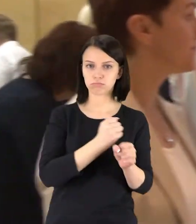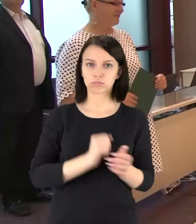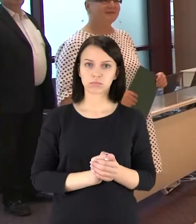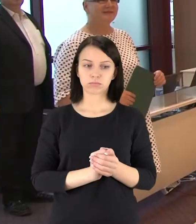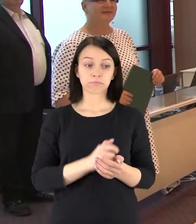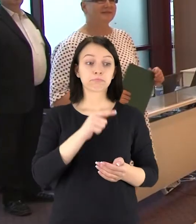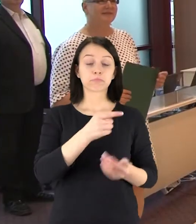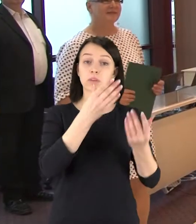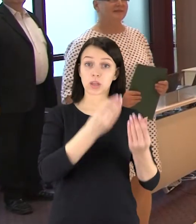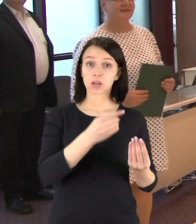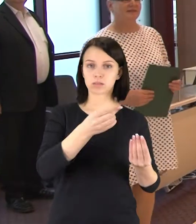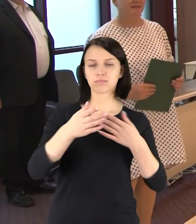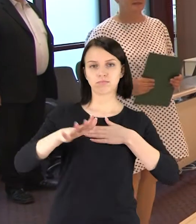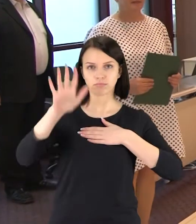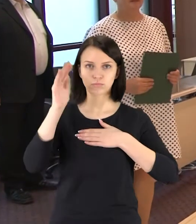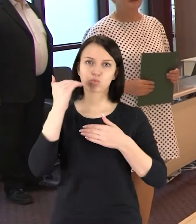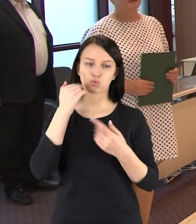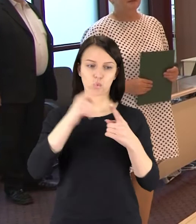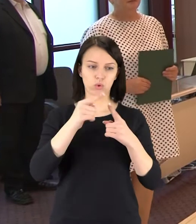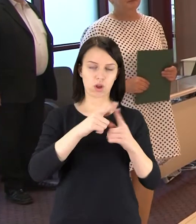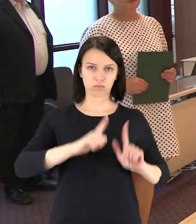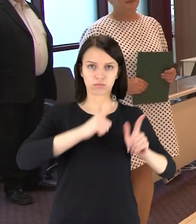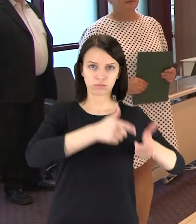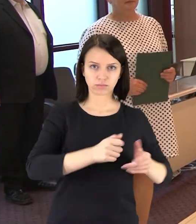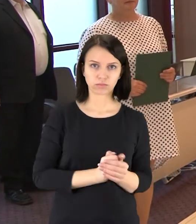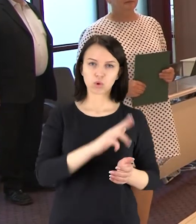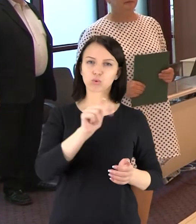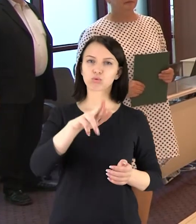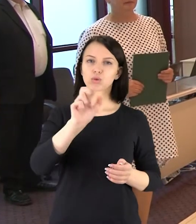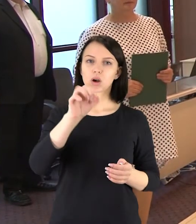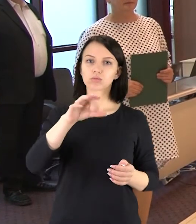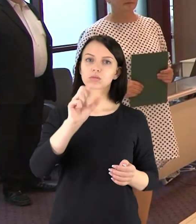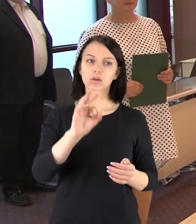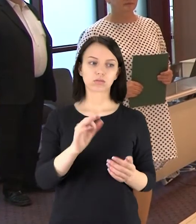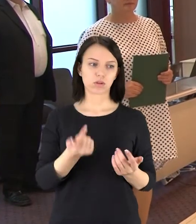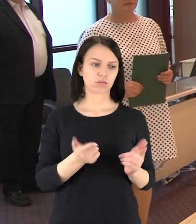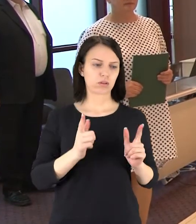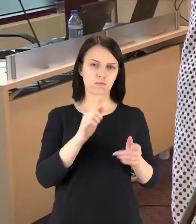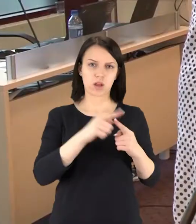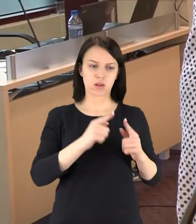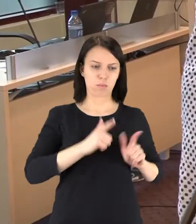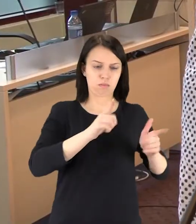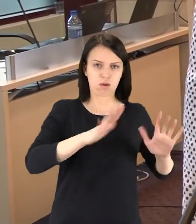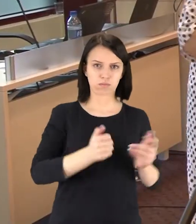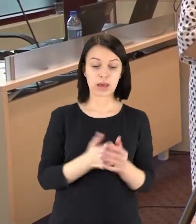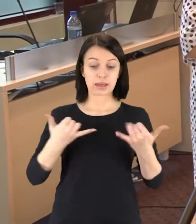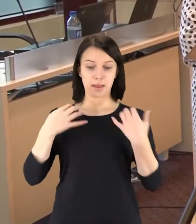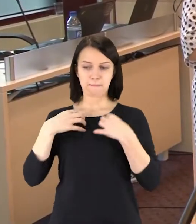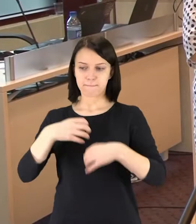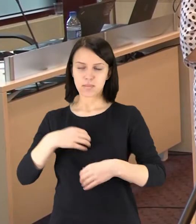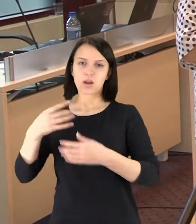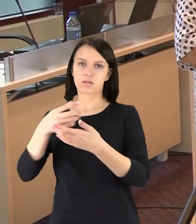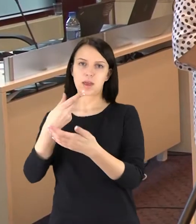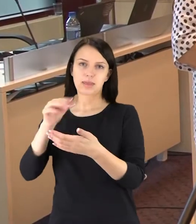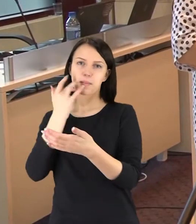karjerą. Tadienys oficialiai prisiek ir tapo Šiauliu miesto tarybos nariu. Žukauskas į tarybą atėjo pagal visuomeninio rinkimų komiteto Artūro